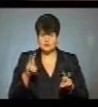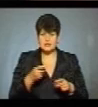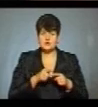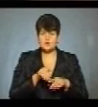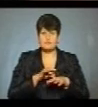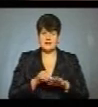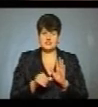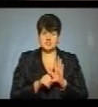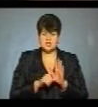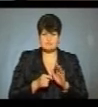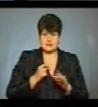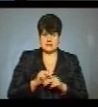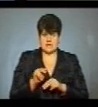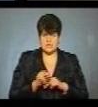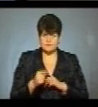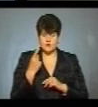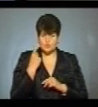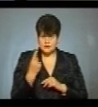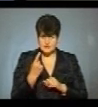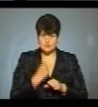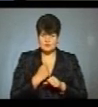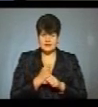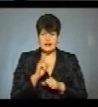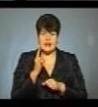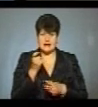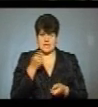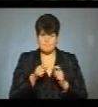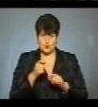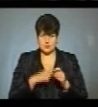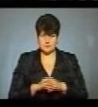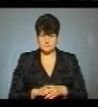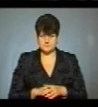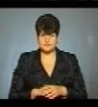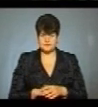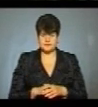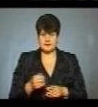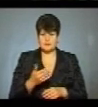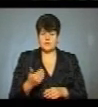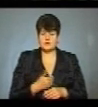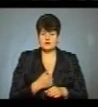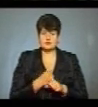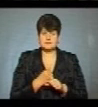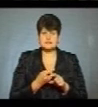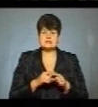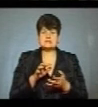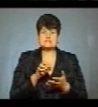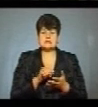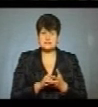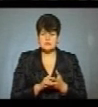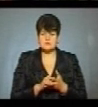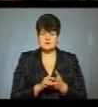провели шість майстер-класів. Один з них – виготовлення ляльки-мотанки. Ми хотіли зробити таке заняття, де б вони